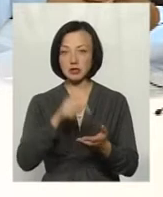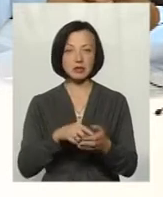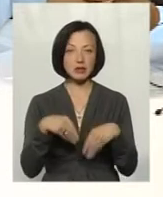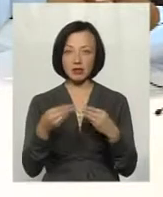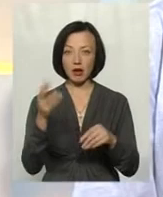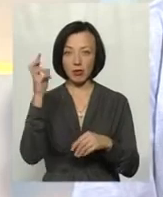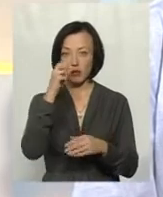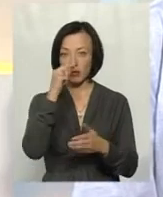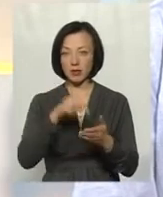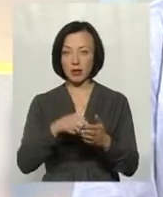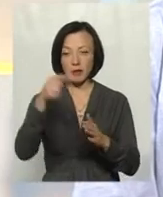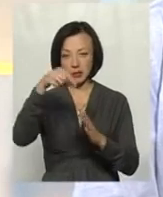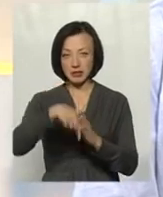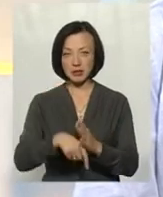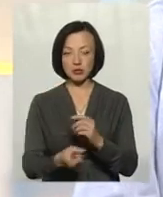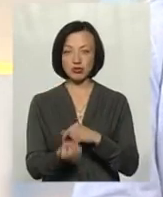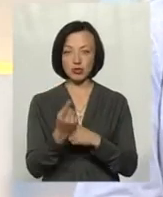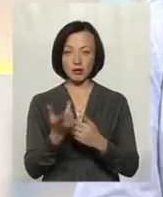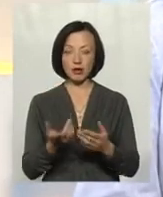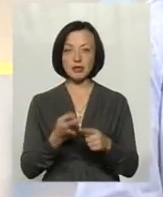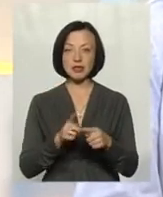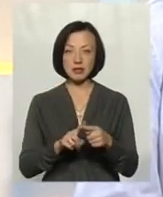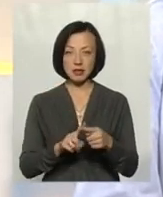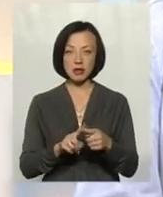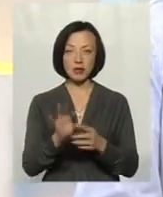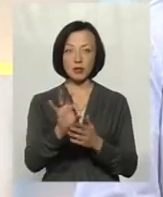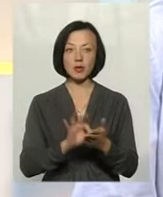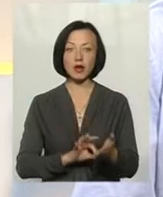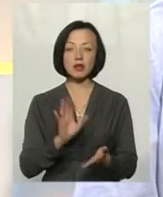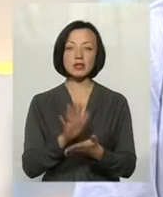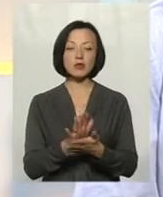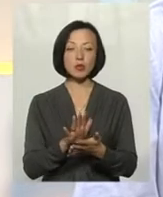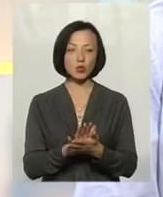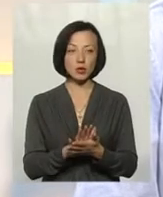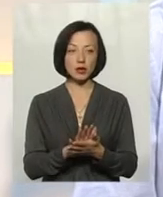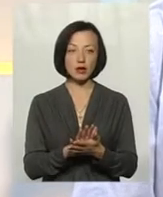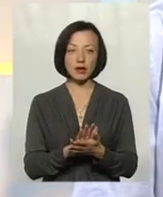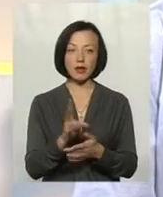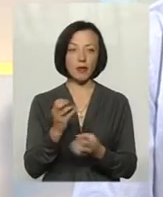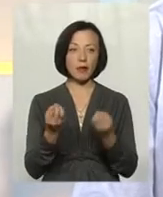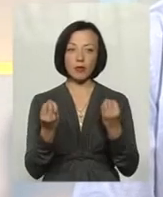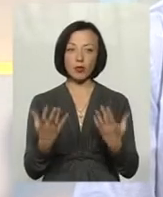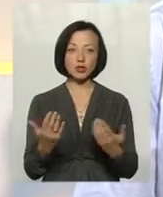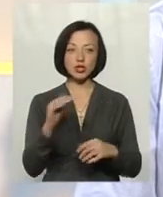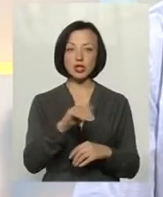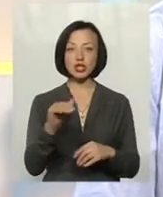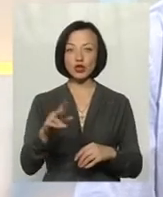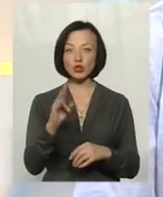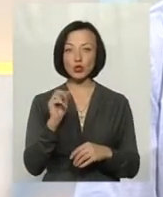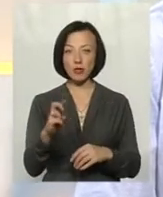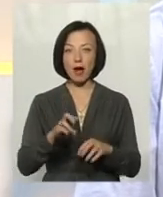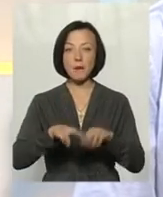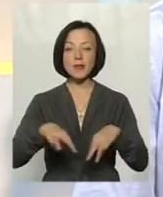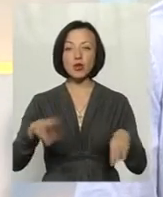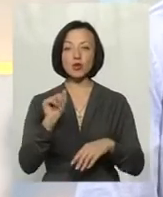дай Бог, вона попаде в підземні джерела. Це от моментальне забруднення не просто тисяч кубів води, а мільйони